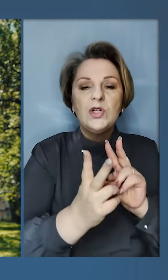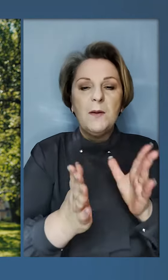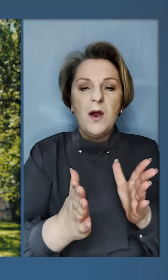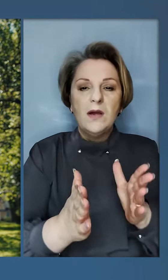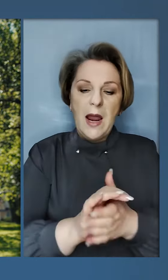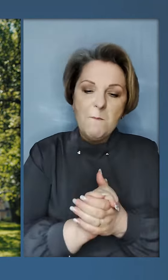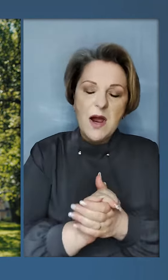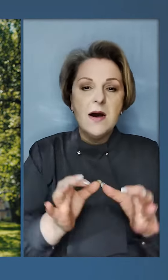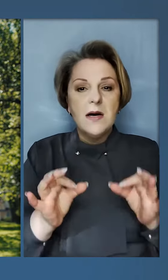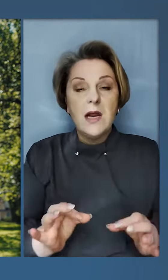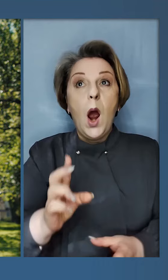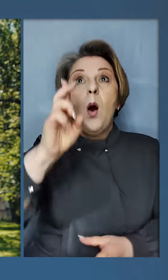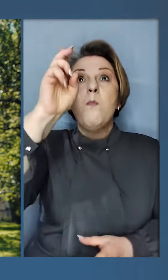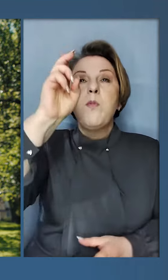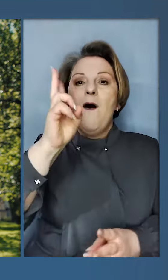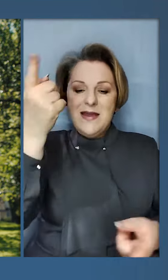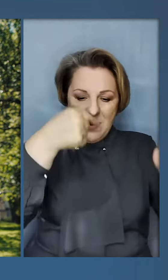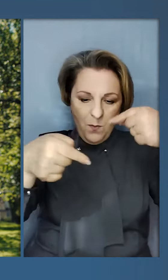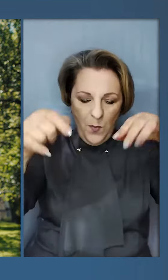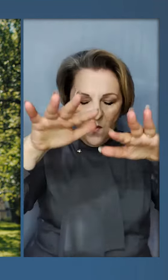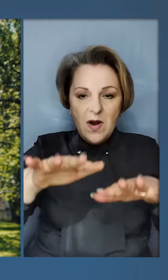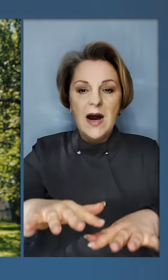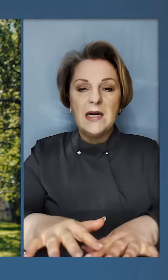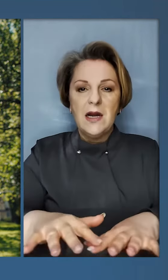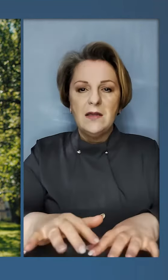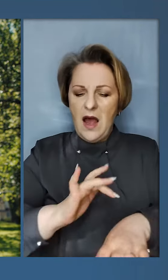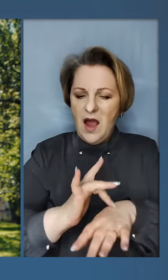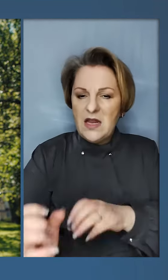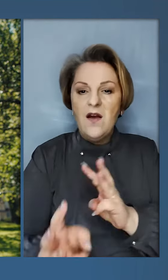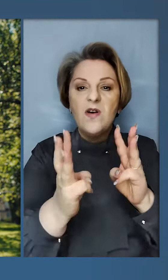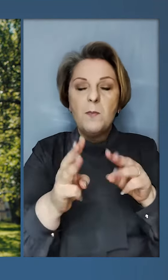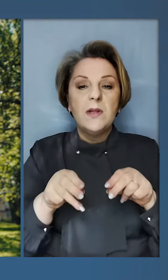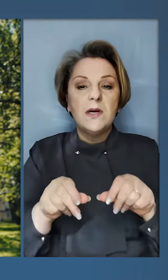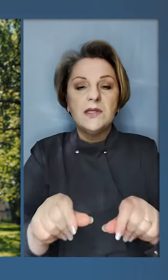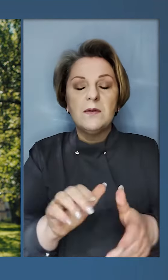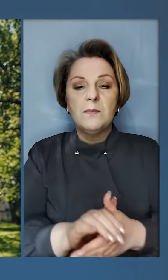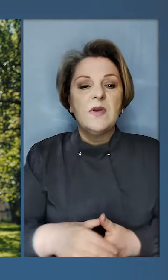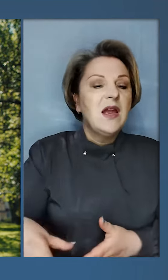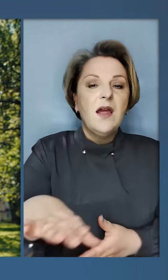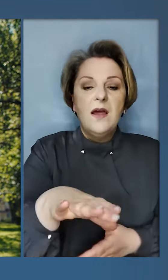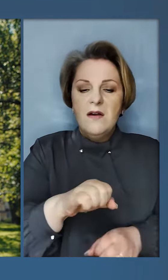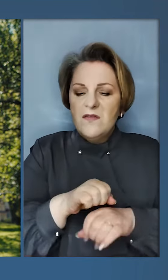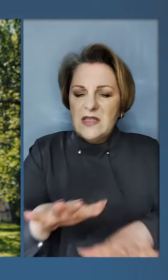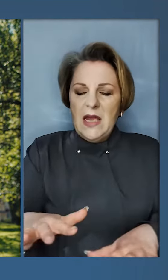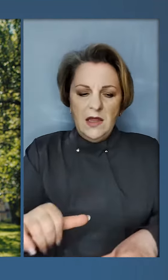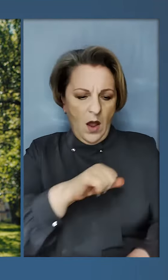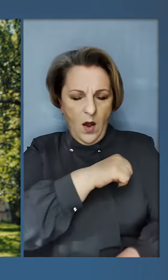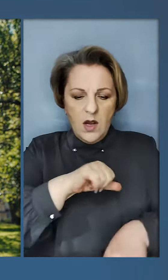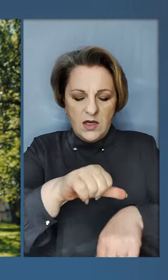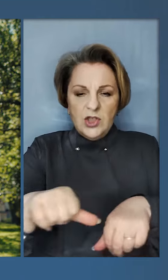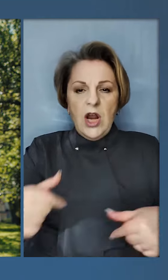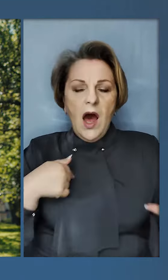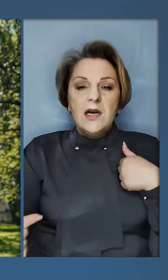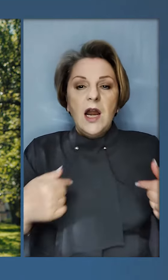Дочекаються миру, правди і Бога, який повернеться на випалену землю. Всі яну